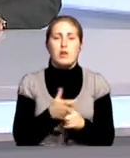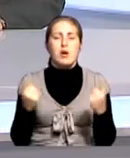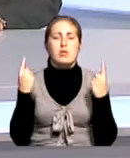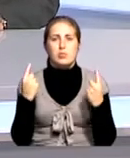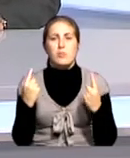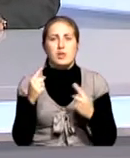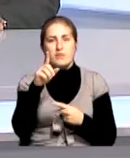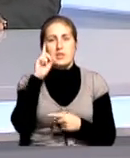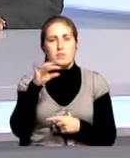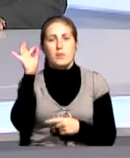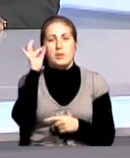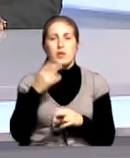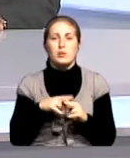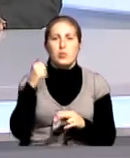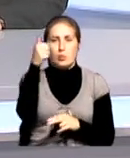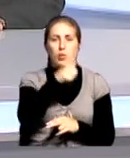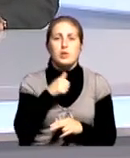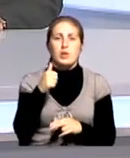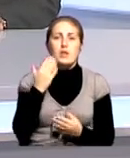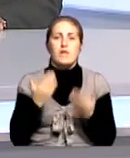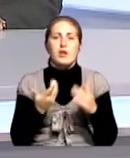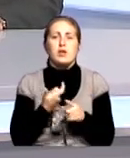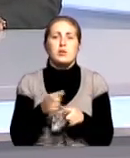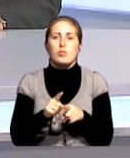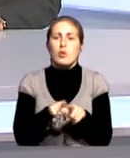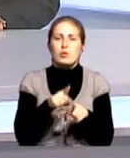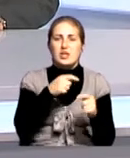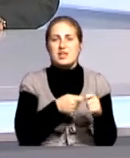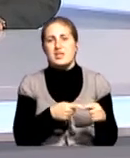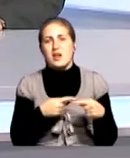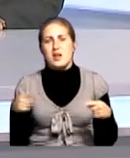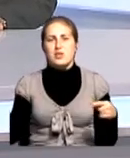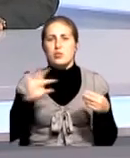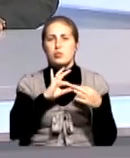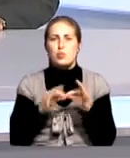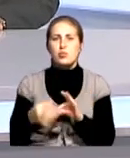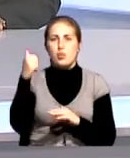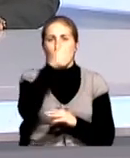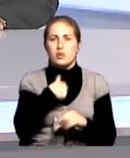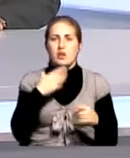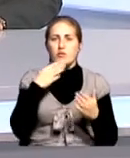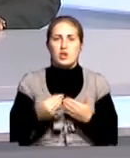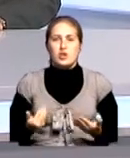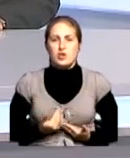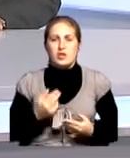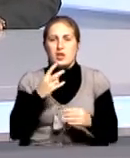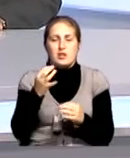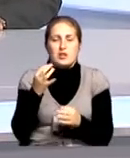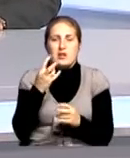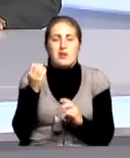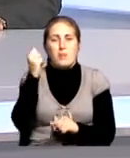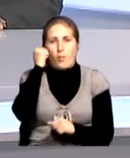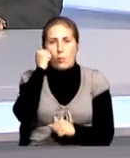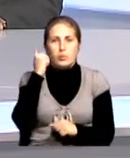количество. Знаете, вот вспоминая этот год, вспомните его тоже, но, наверное, такого длинного, такого сложного года, я в своей жизни не припомню, и думаю, многие крымчане не припомнят.